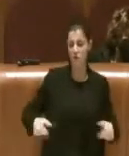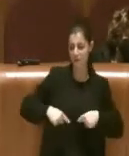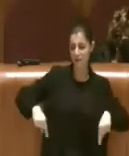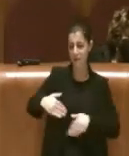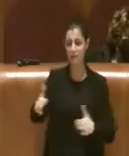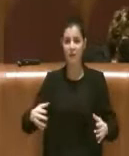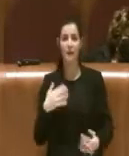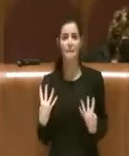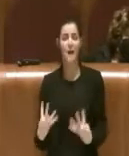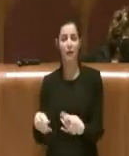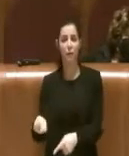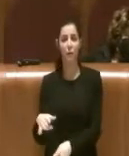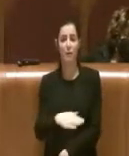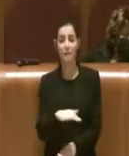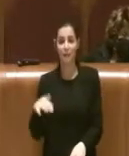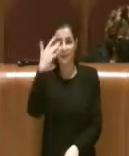dove i bambini rischiano la vita.